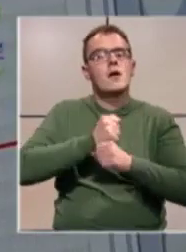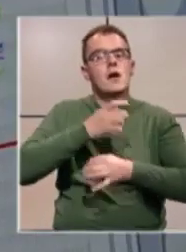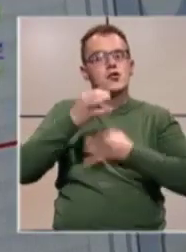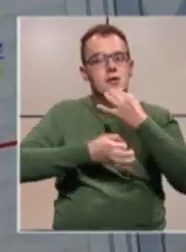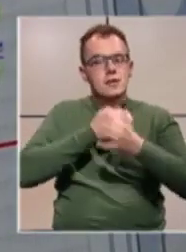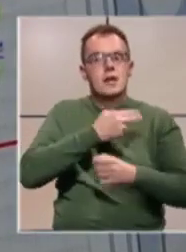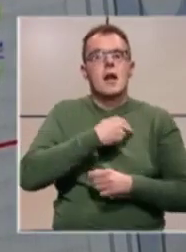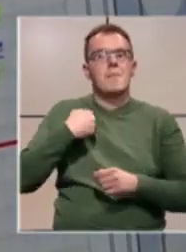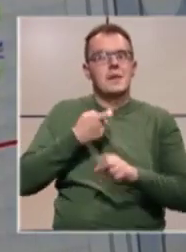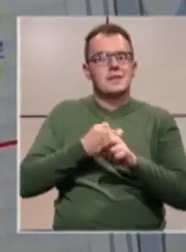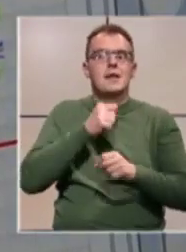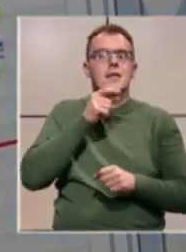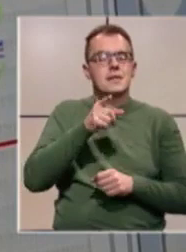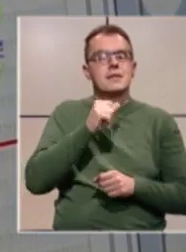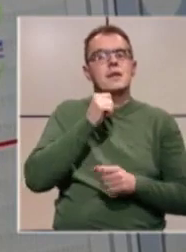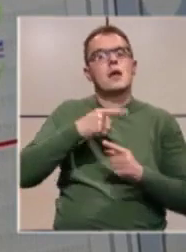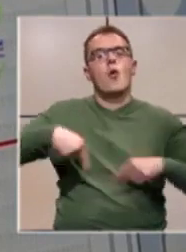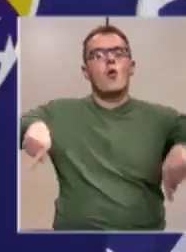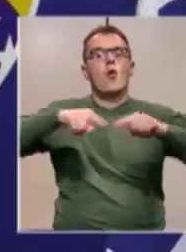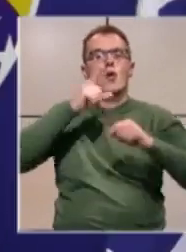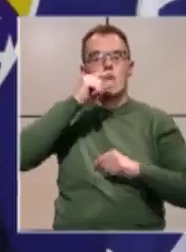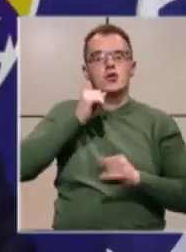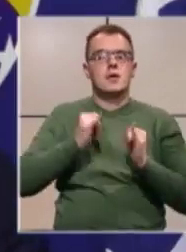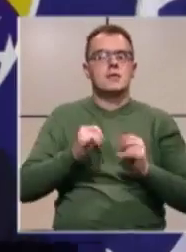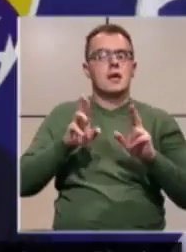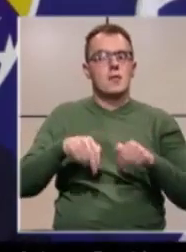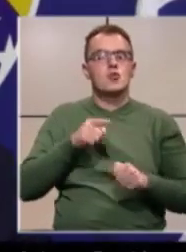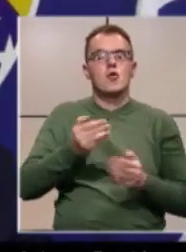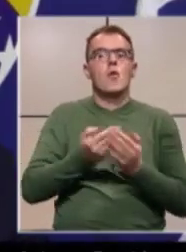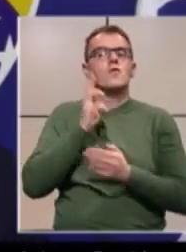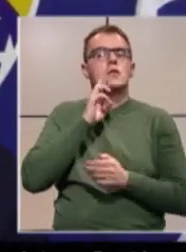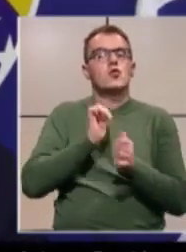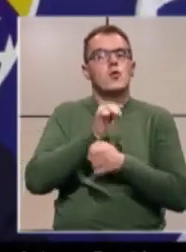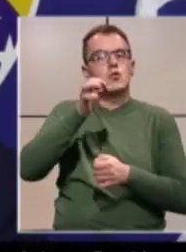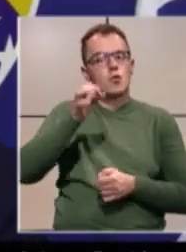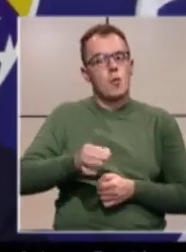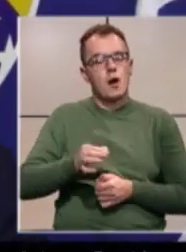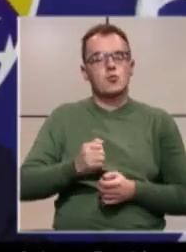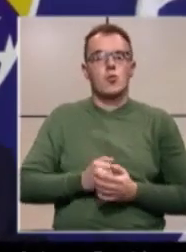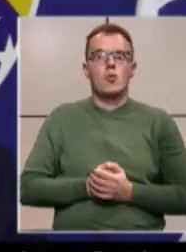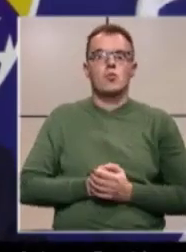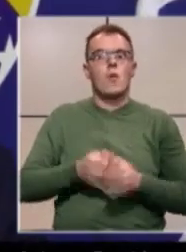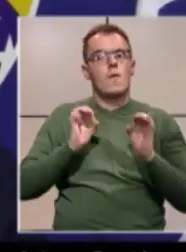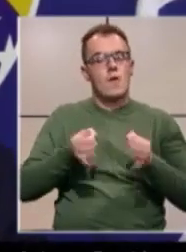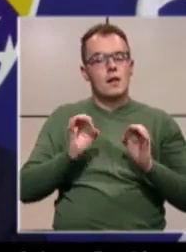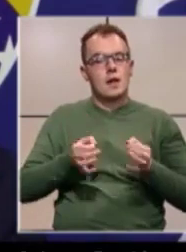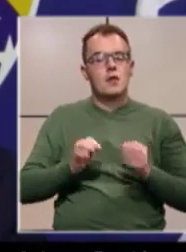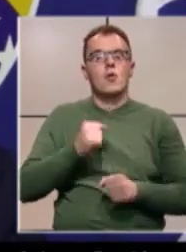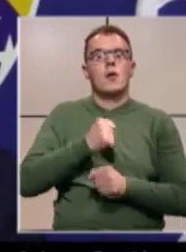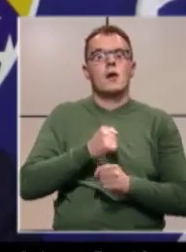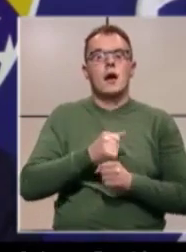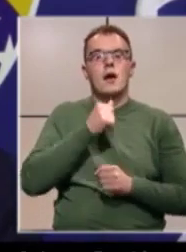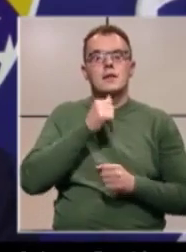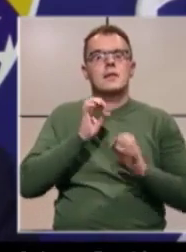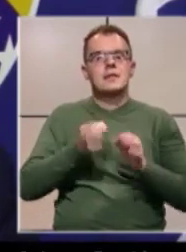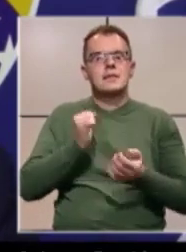testiranje pacijenata SD i okolnih općina. Sad možemo u Zeničko-Dobojskom kantonu kvalitetno rati,